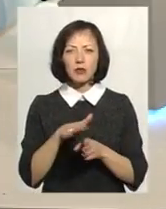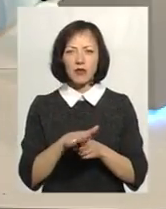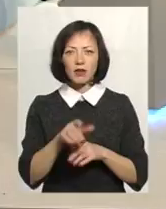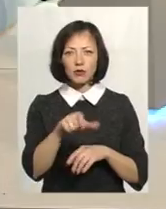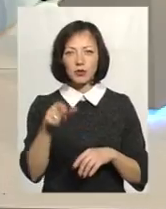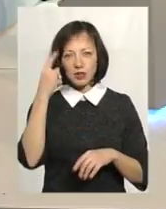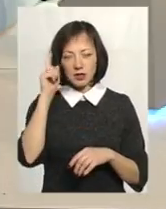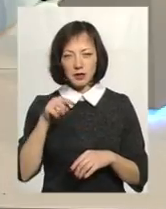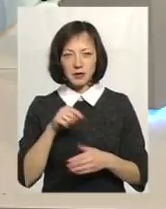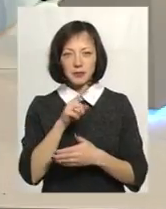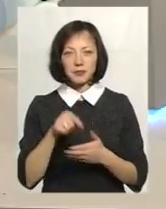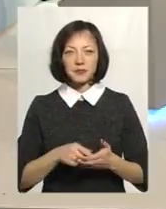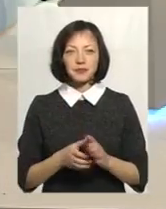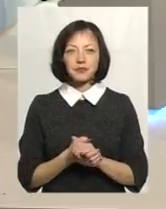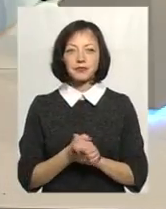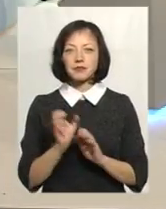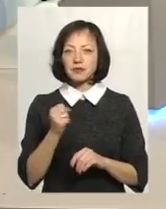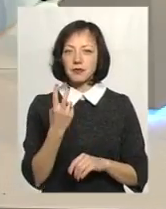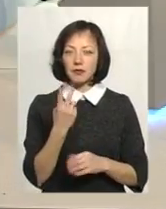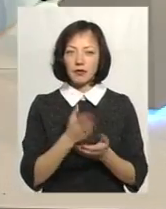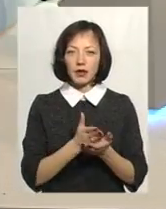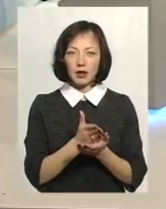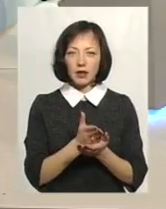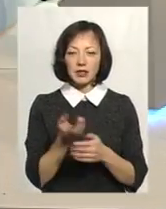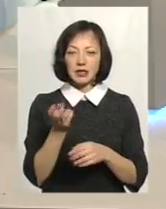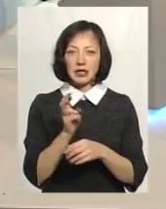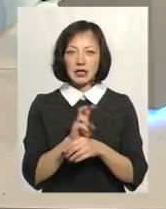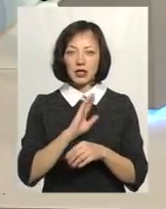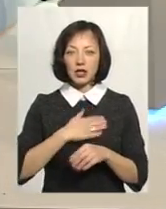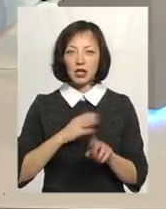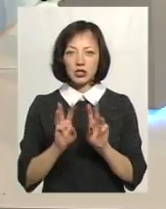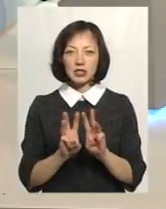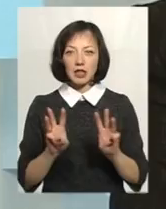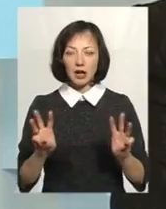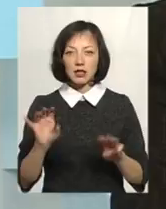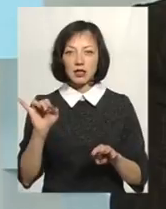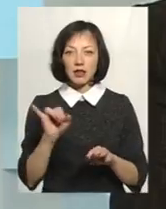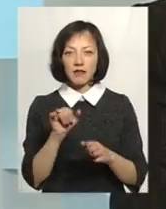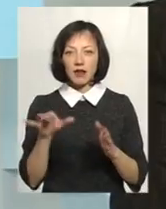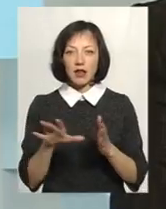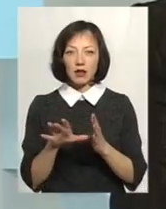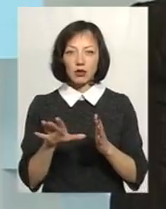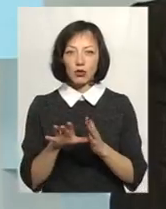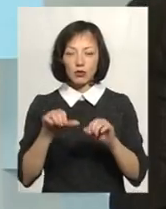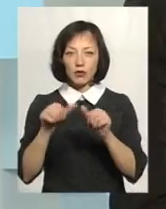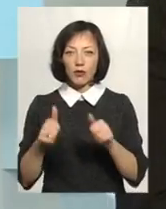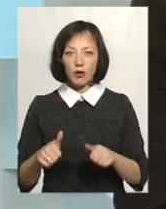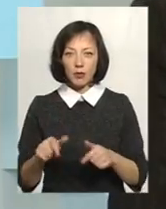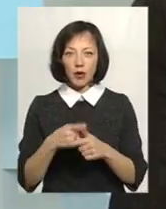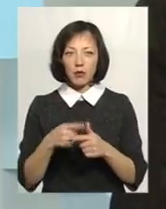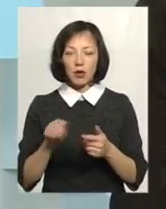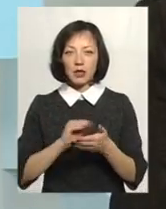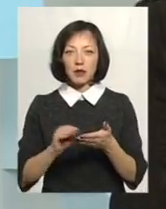ми... Звичайно, можна два варіанти. Це зайти на наш сайт і в електронному варіанті або ж